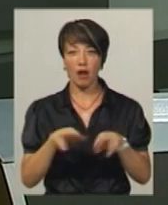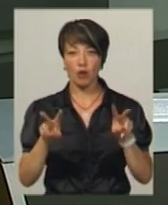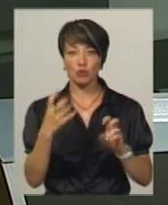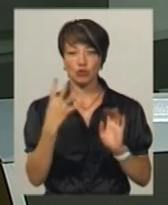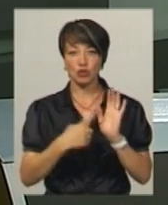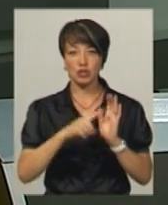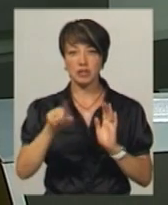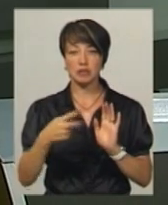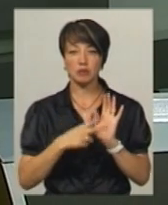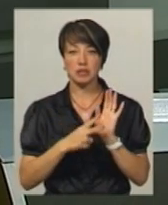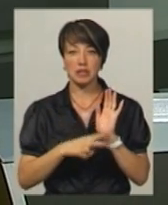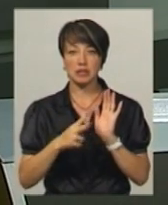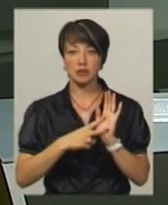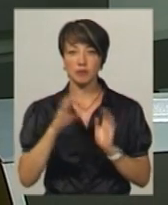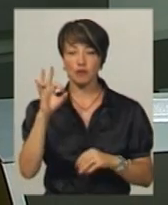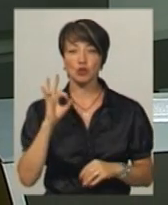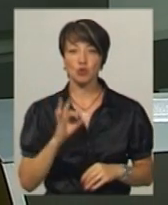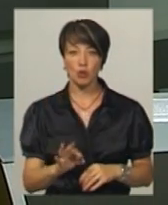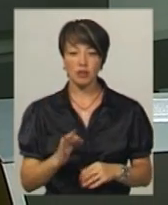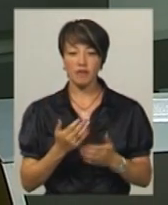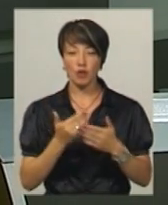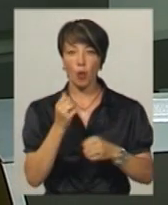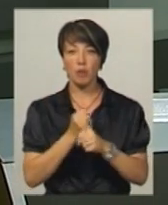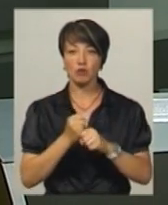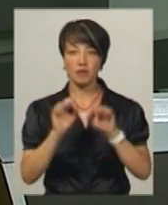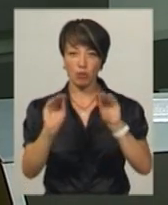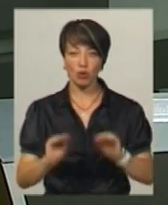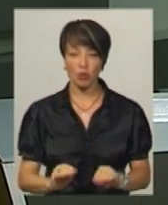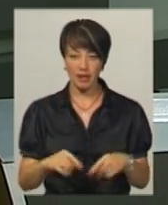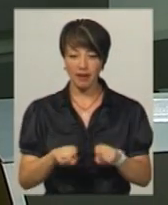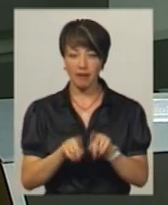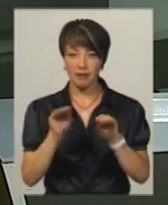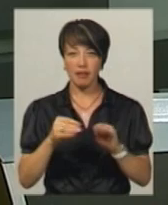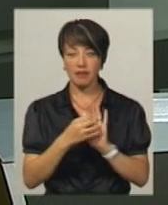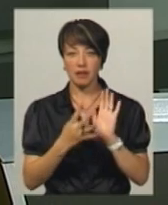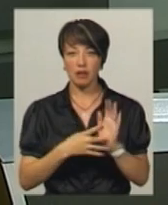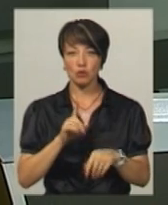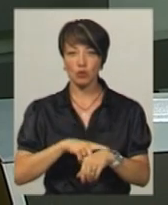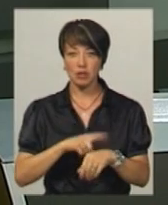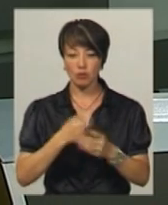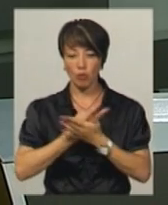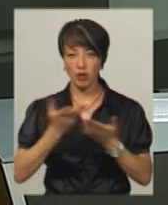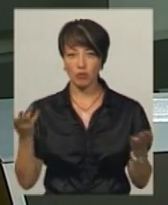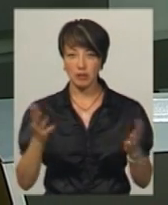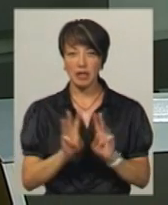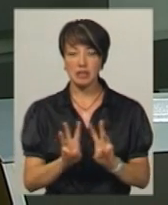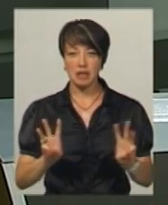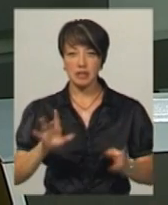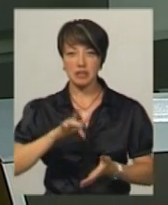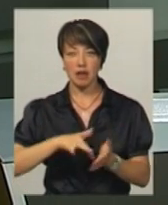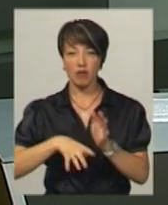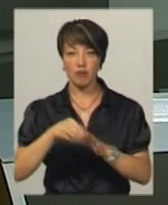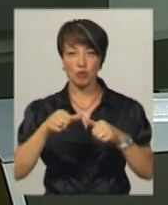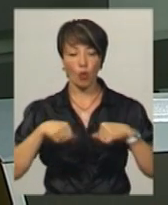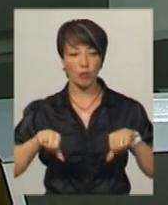46,77% від опрацьованих протоколів. Такі дані на 19-ту годину оприлюднили на сайті Центральної